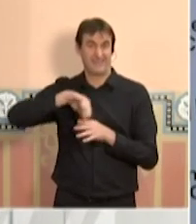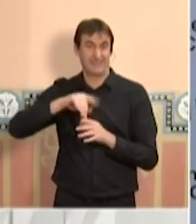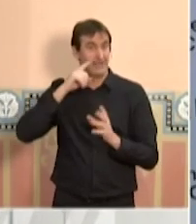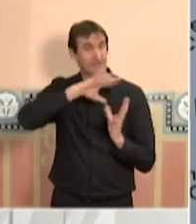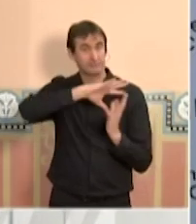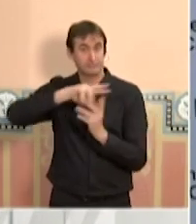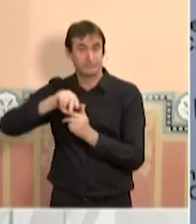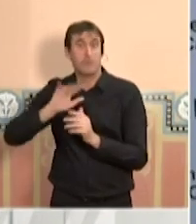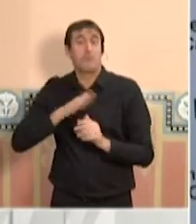els propers dies. vieres.